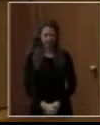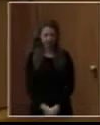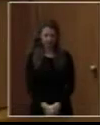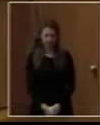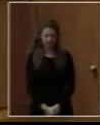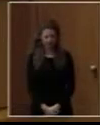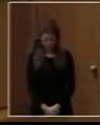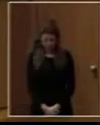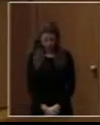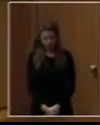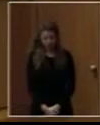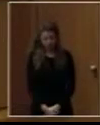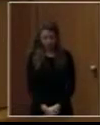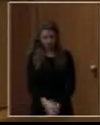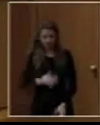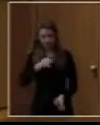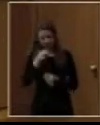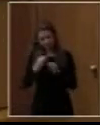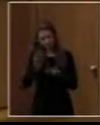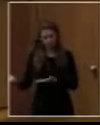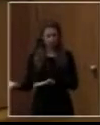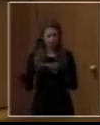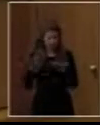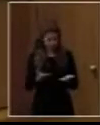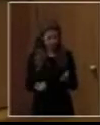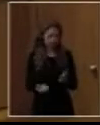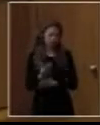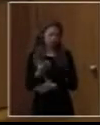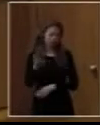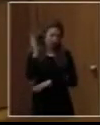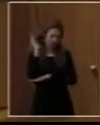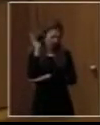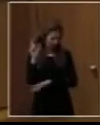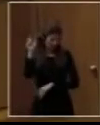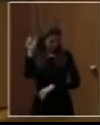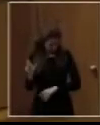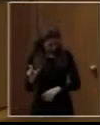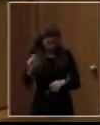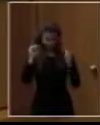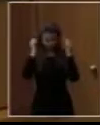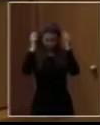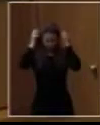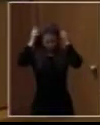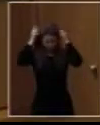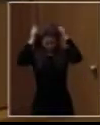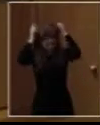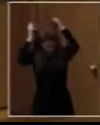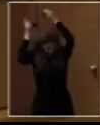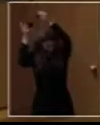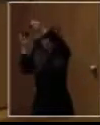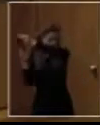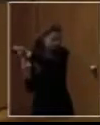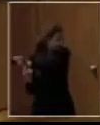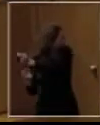Να δώσω το λόγο στον Χρήστο Κωνστατακόπουλο που είναι μέλος της κίνησης χειραφέτης ΣΑΜΕΑ